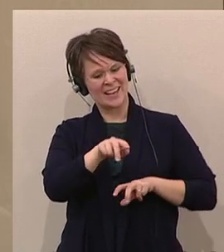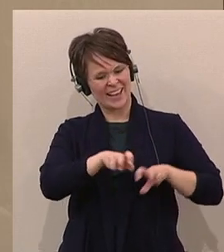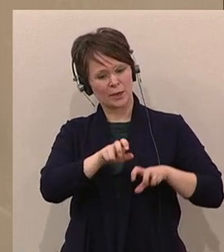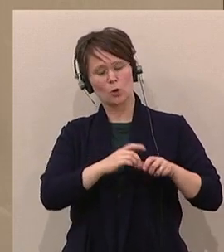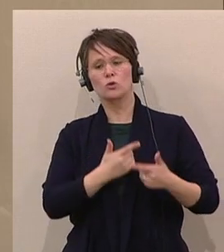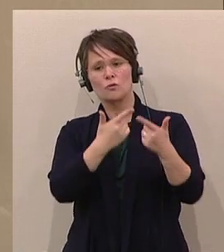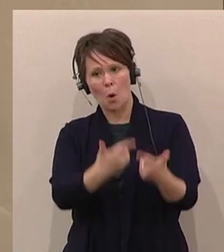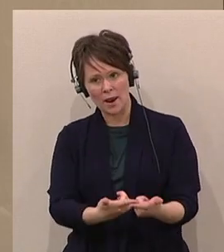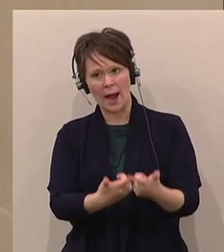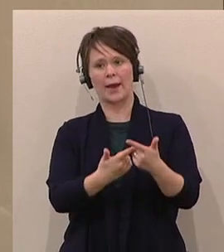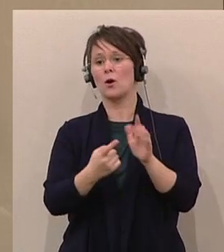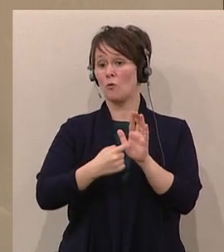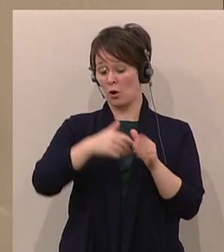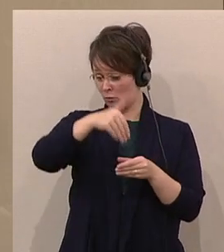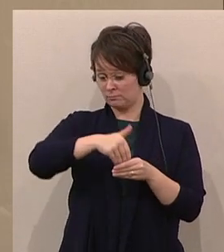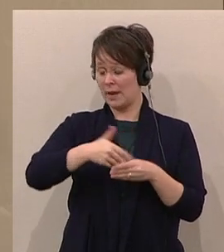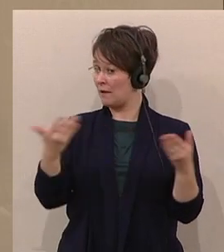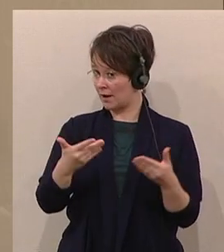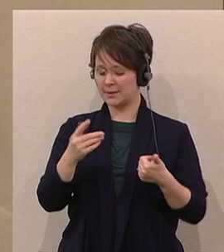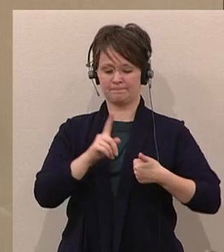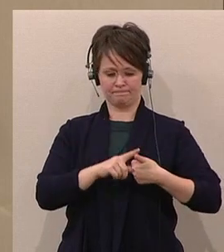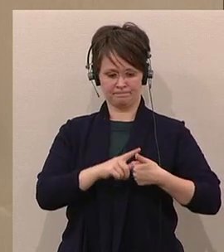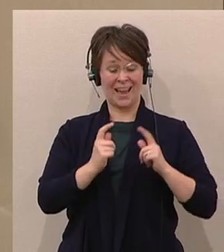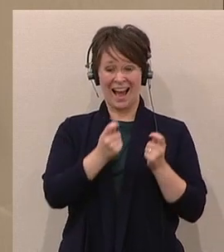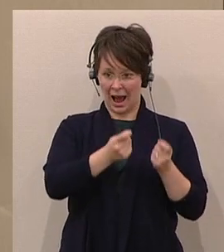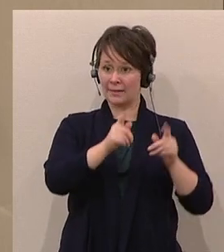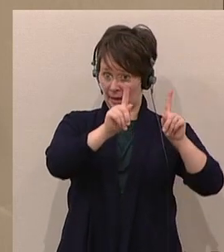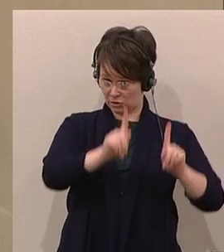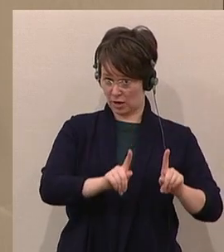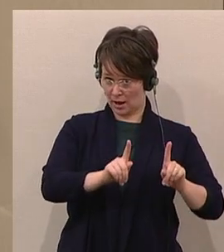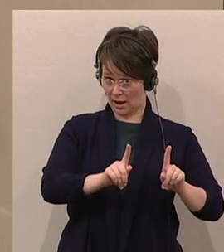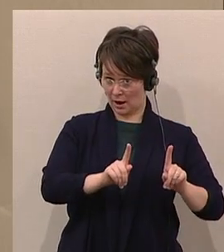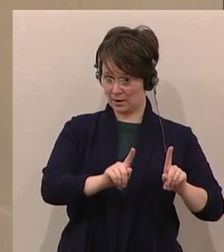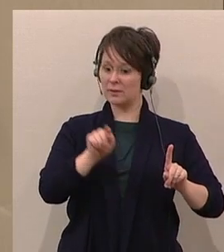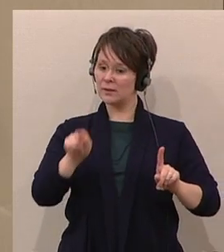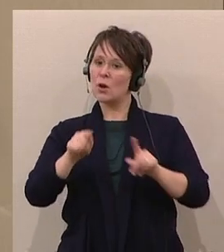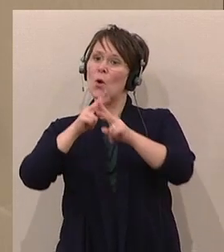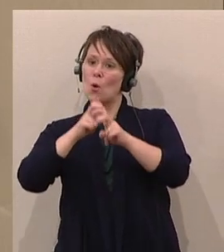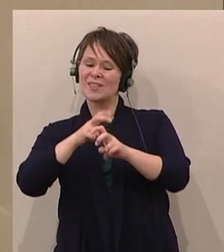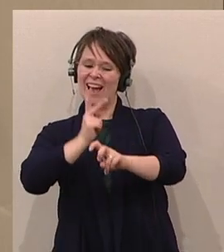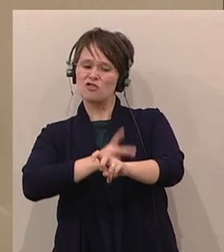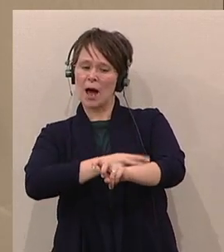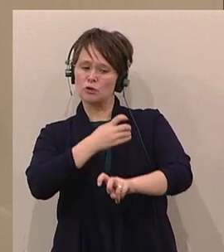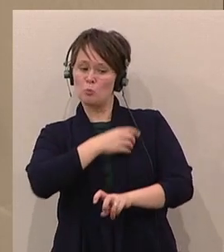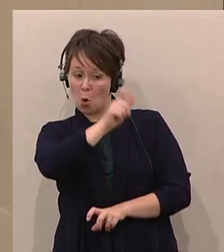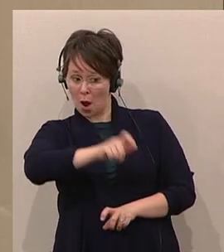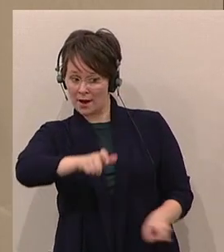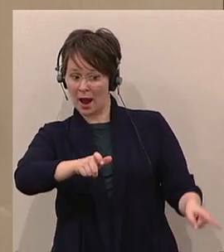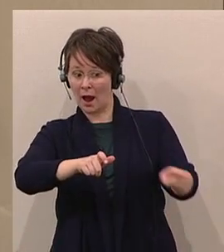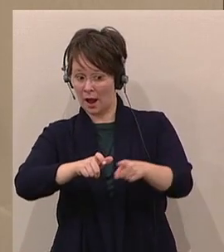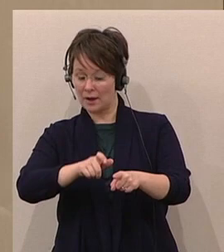mit den folgenden Forderungen. Der Antragsteller, die die österreichische Staatsbürgerschaft besitzen, ist ein